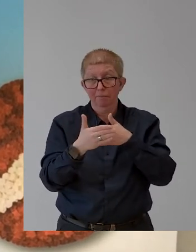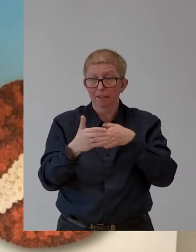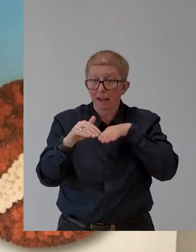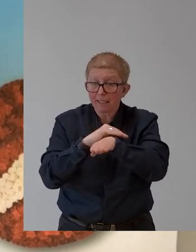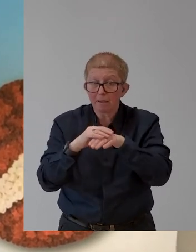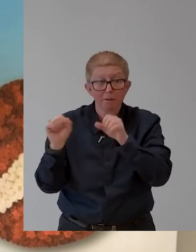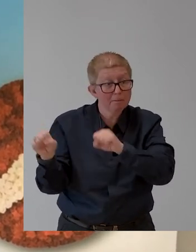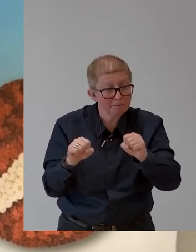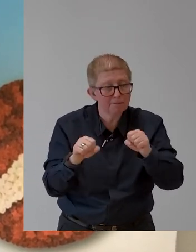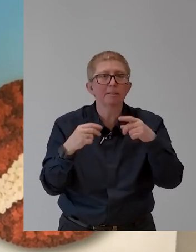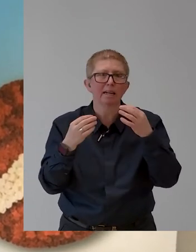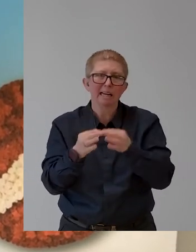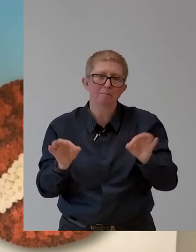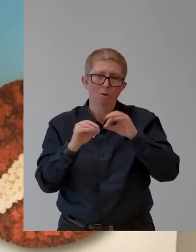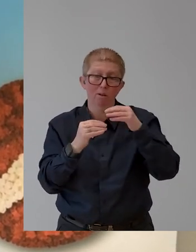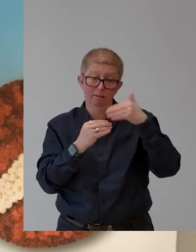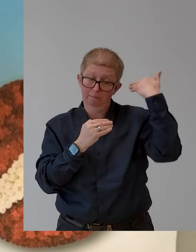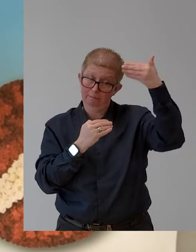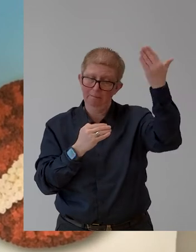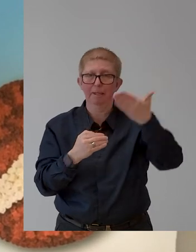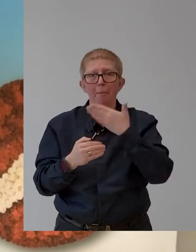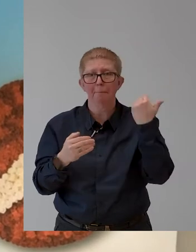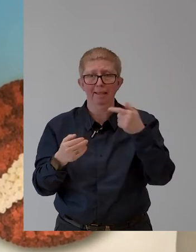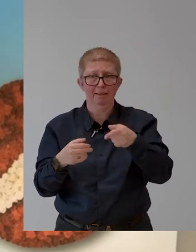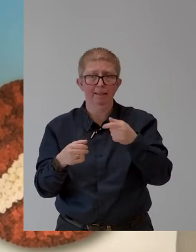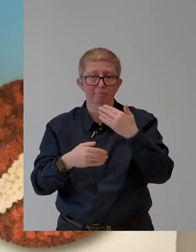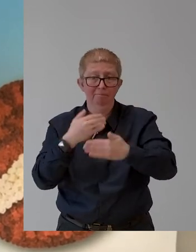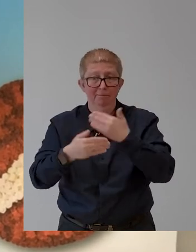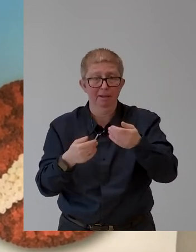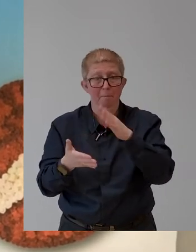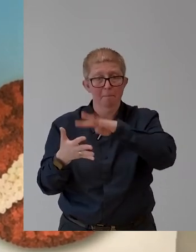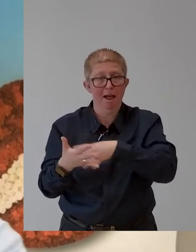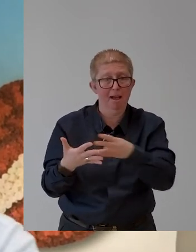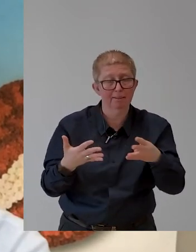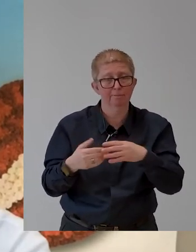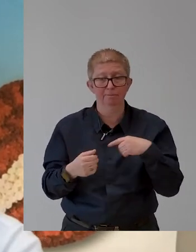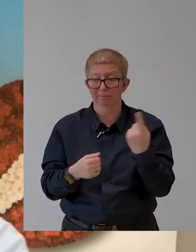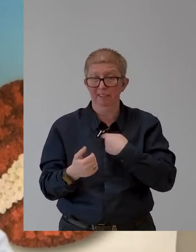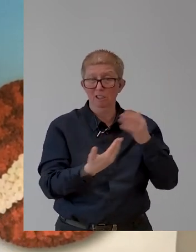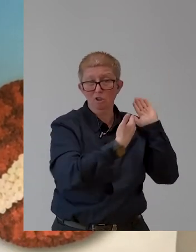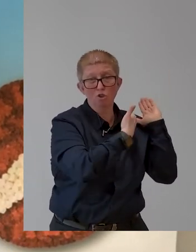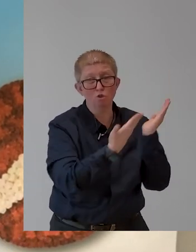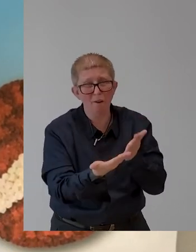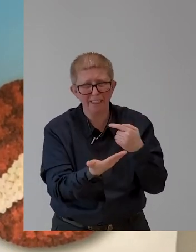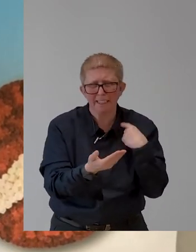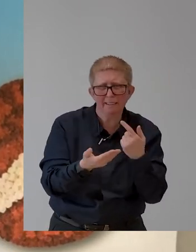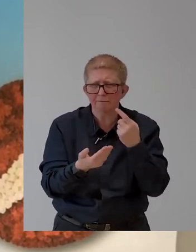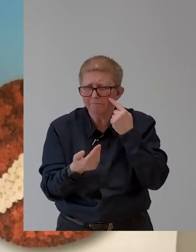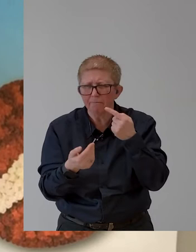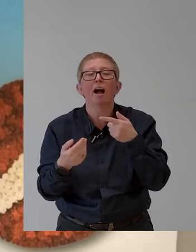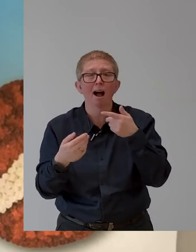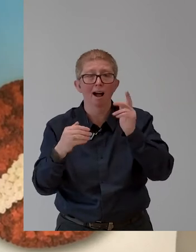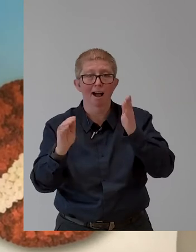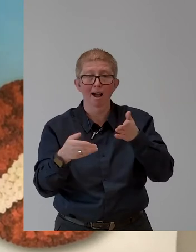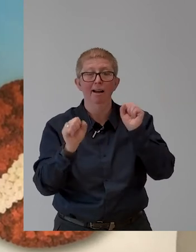our services from home, including personal also advices via video. And in the view of the current